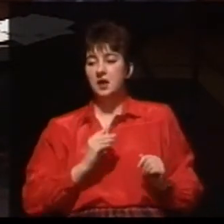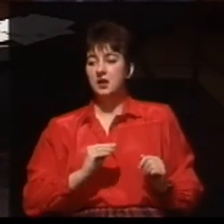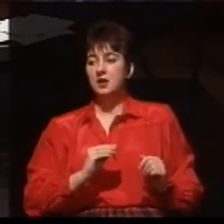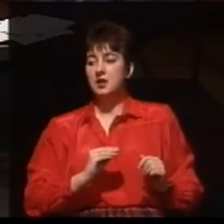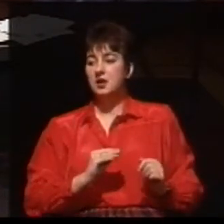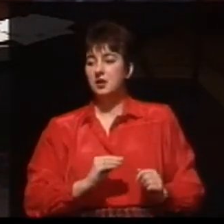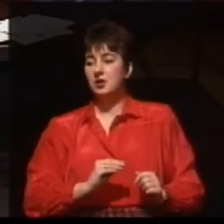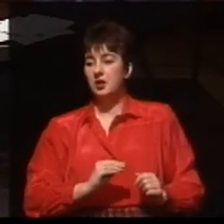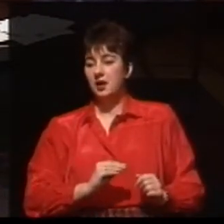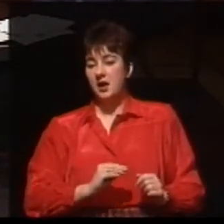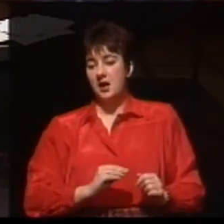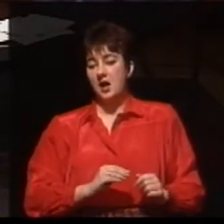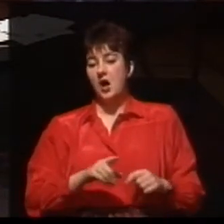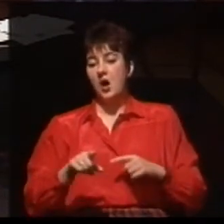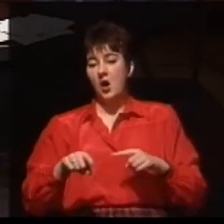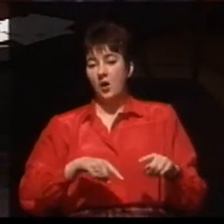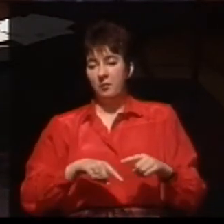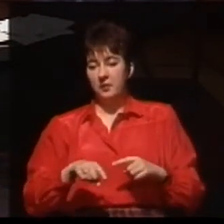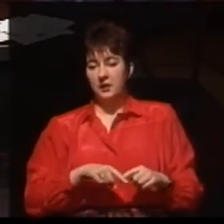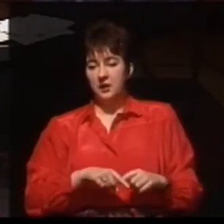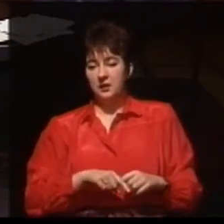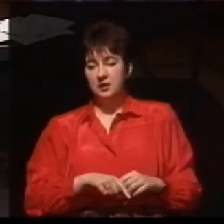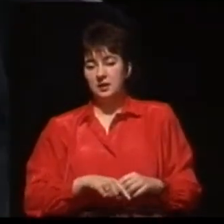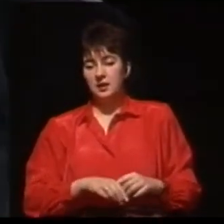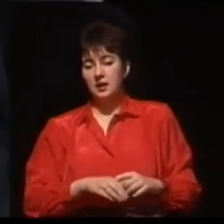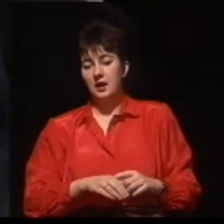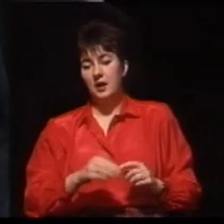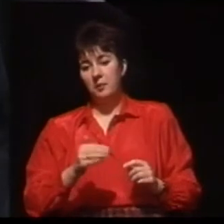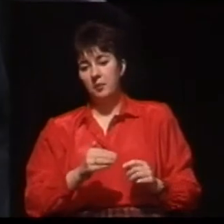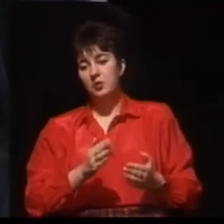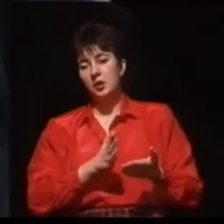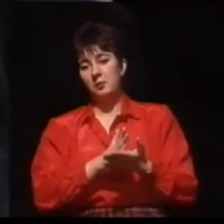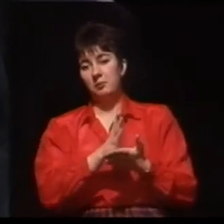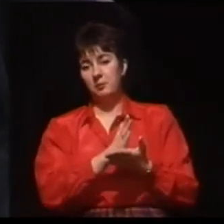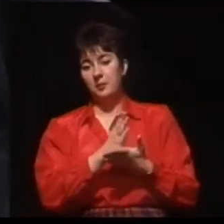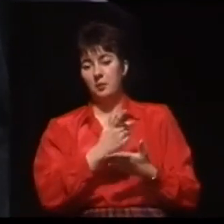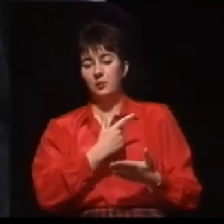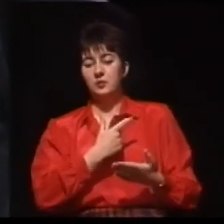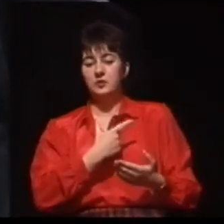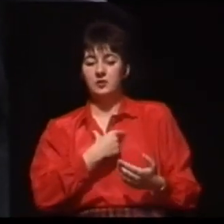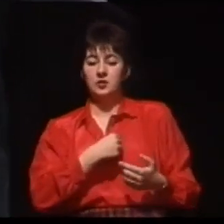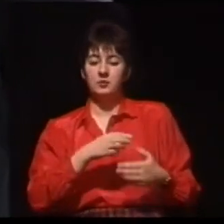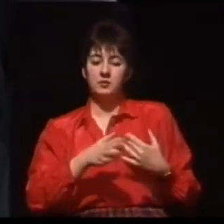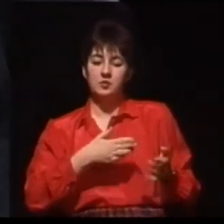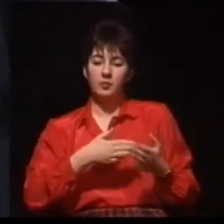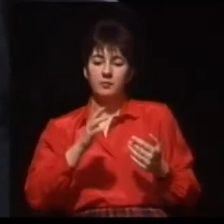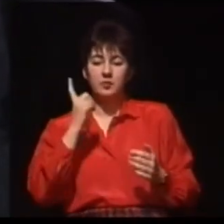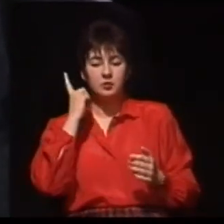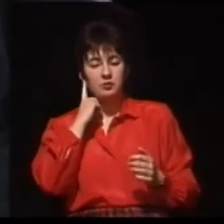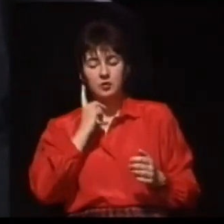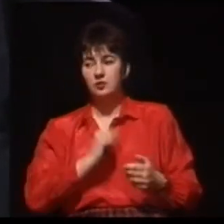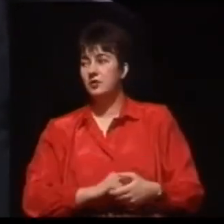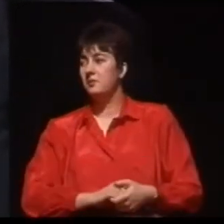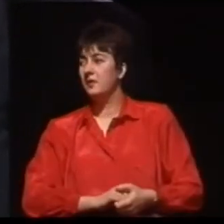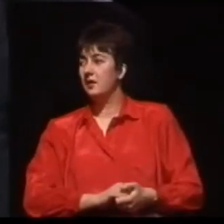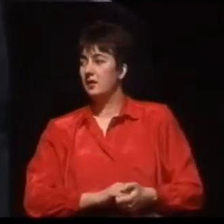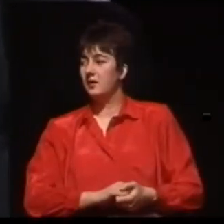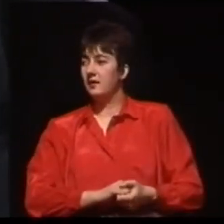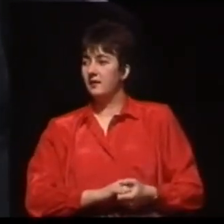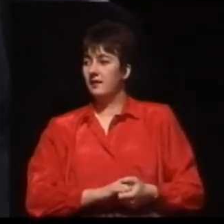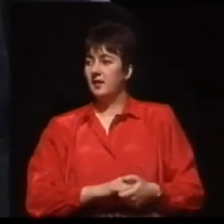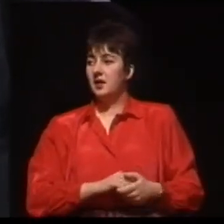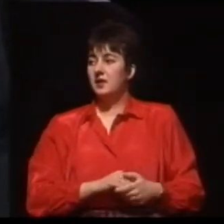kwalifikowaniu do tego typu zabiegu? Dziękuję bardzo. Oczywiście to, co jest prowadzone w zakresie